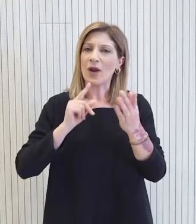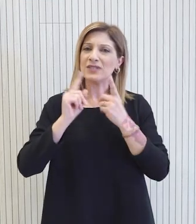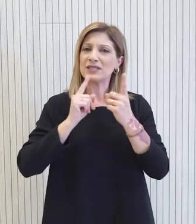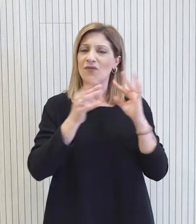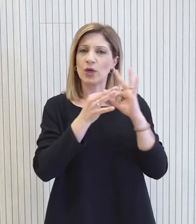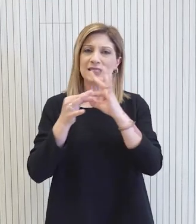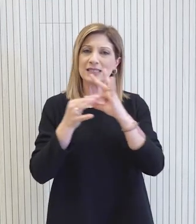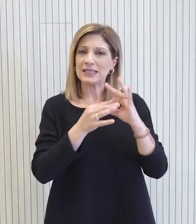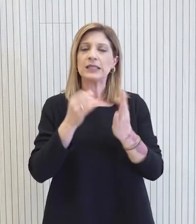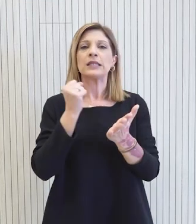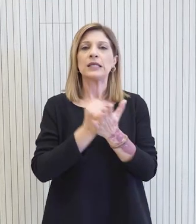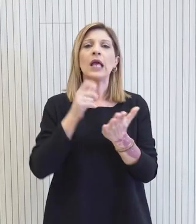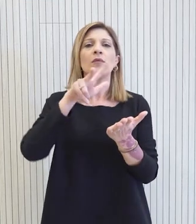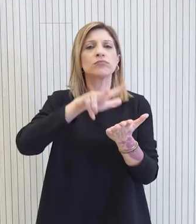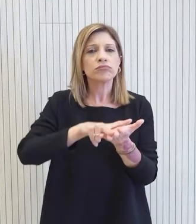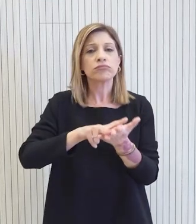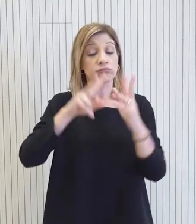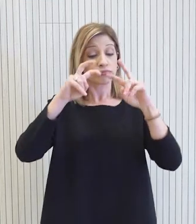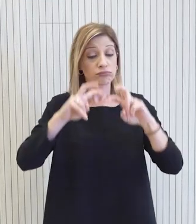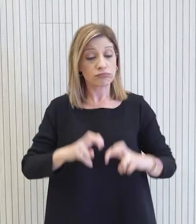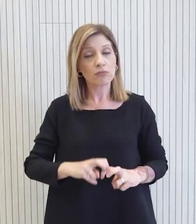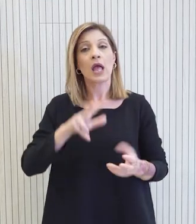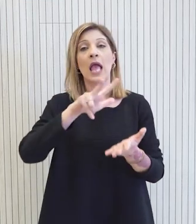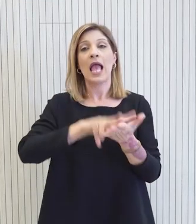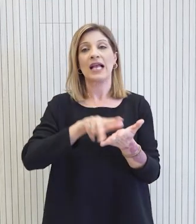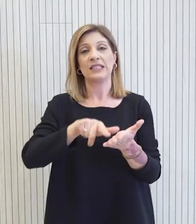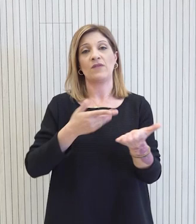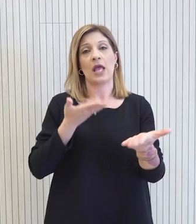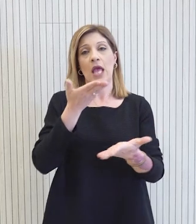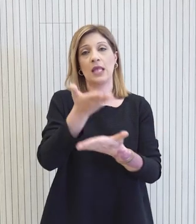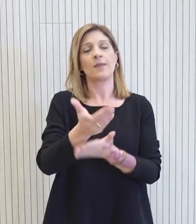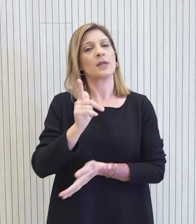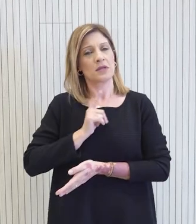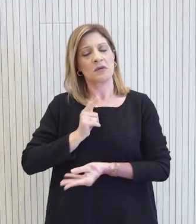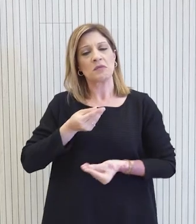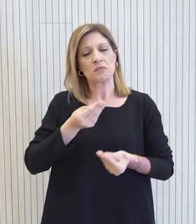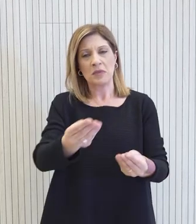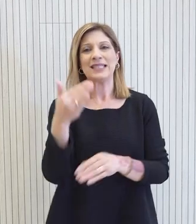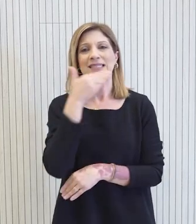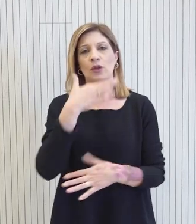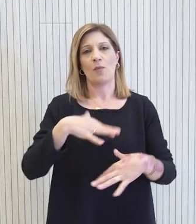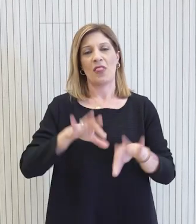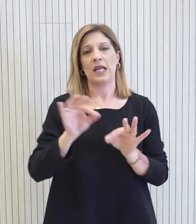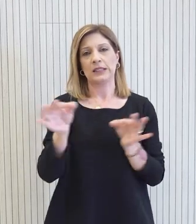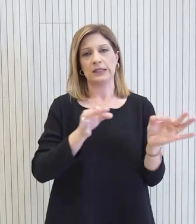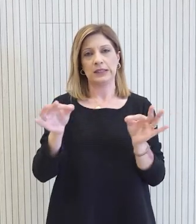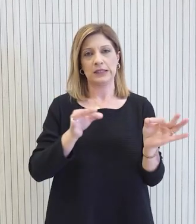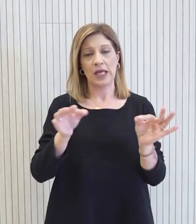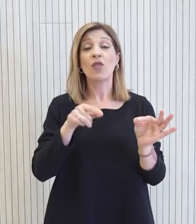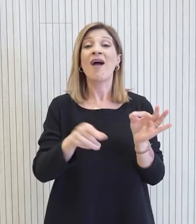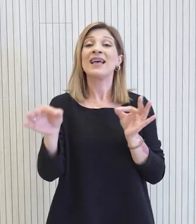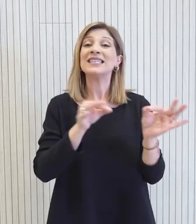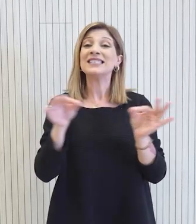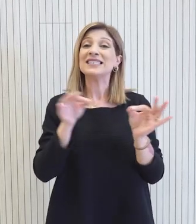συνεργασίας, καθορισμό της διαδικασίας εξέτασης και έγκρισης των ετοιμάτων και θα θέσει σε εφαρμογή το συντομότερο δυνατόντο σχέδιο. Το